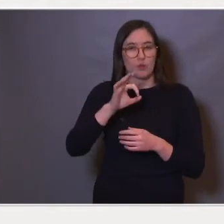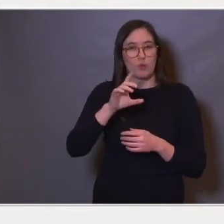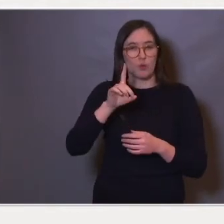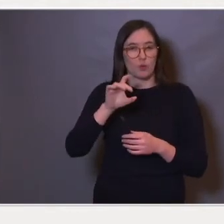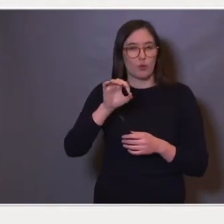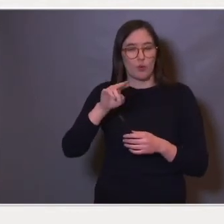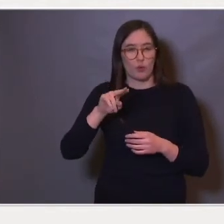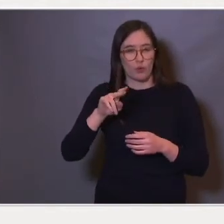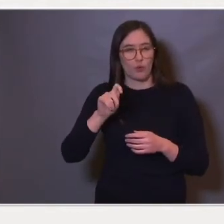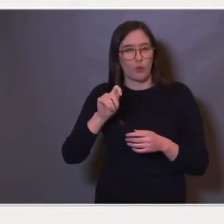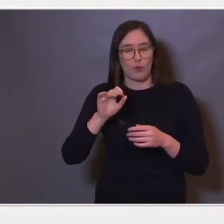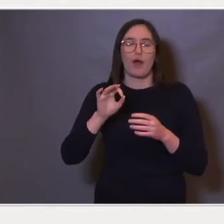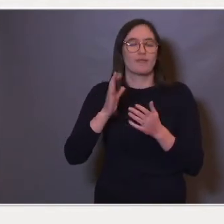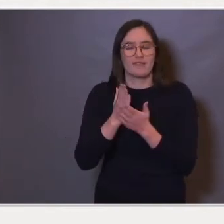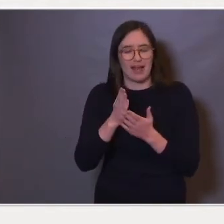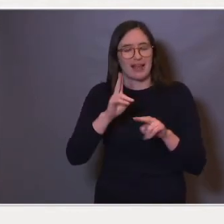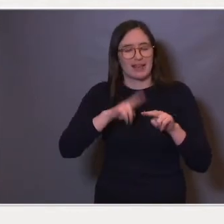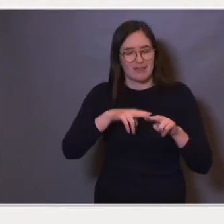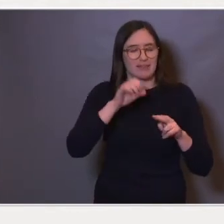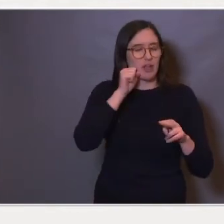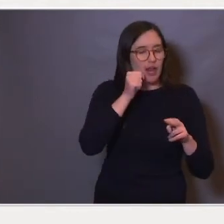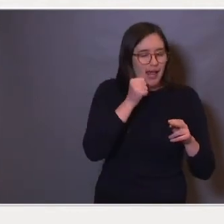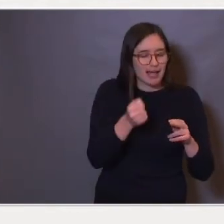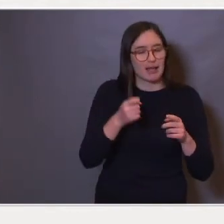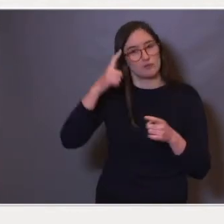tannleger har jeg nevnt allerede, psykologer.